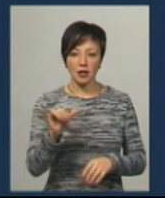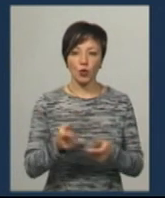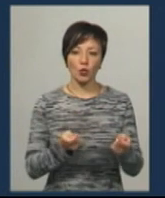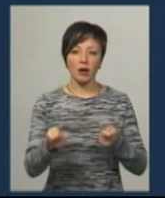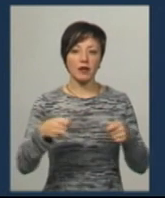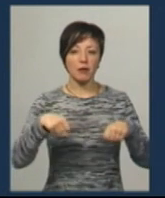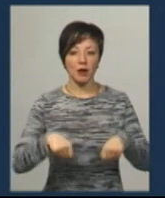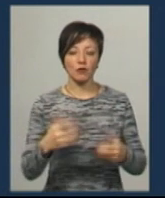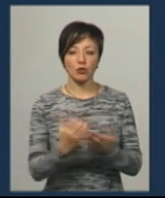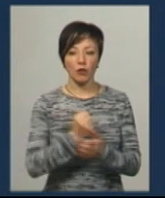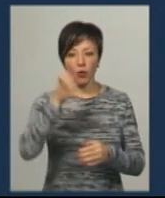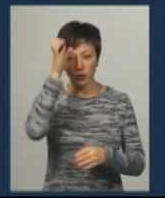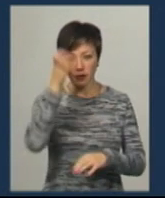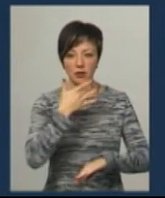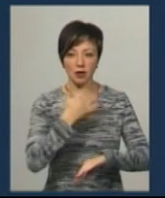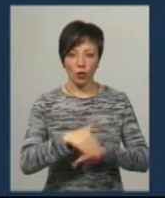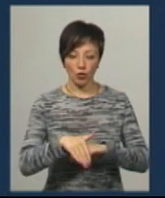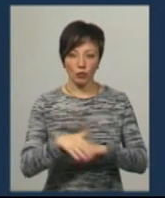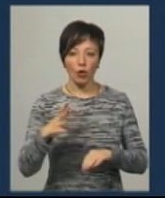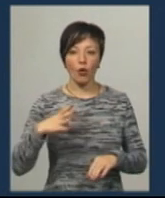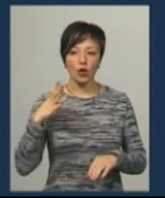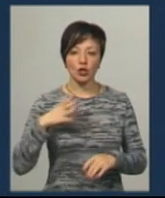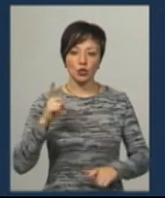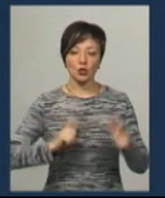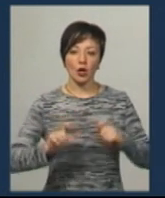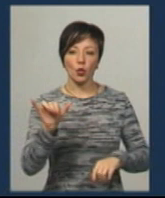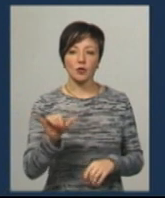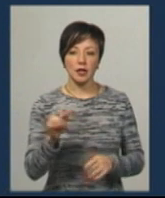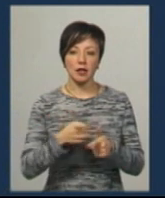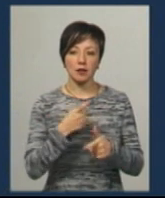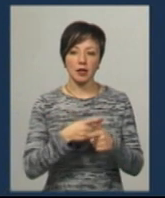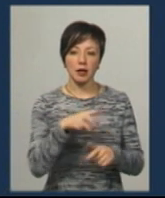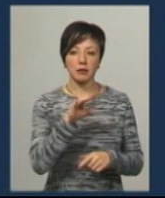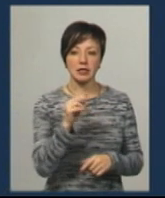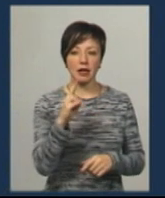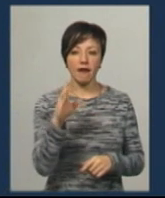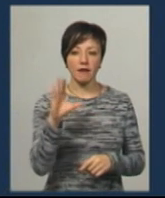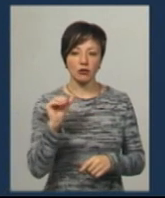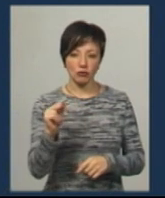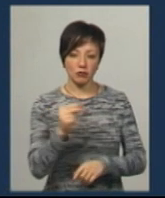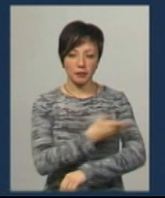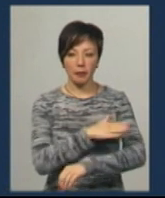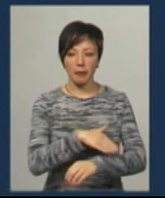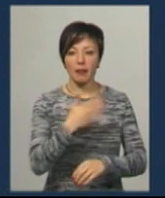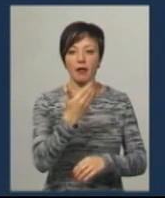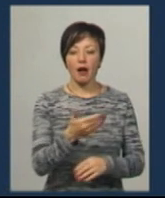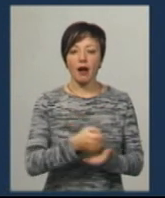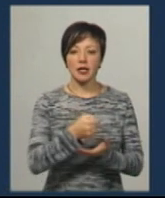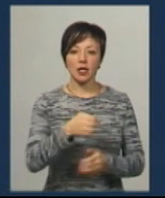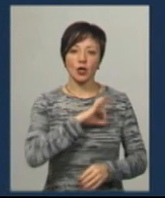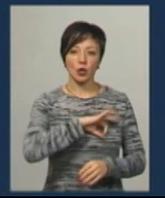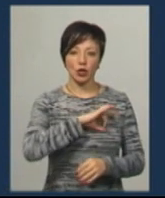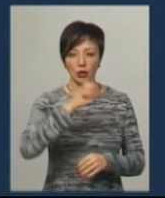управління та права. Здобув освіту із закордоном. Колишній студент університету імені Адама Міцкевича в Познані. Дмитро Габінет – кандидат